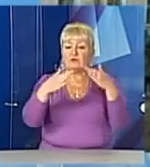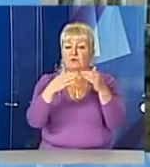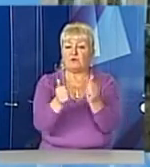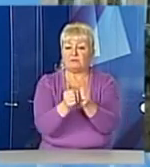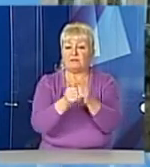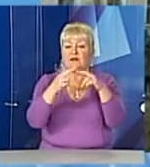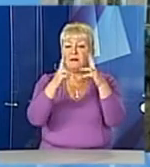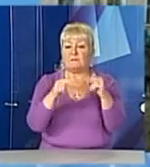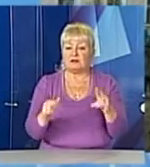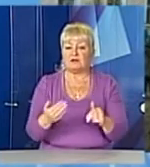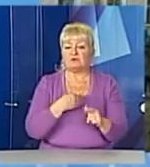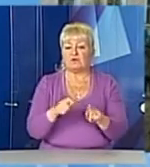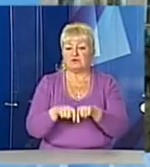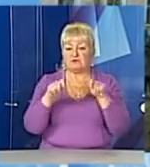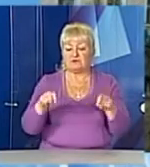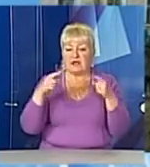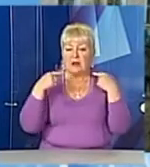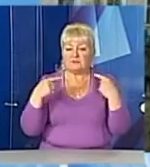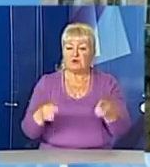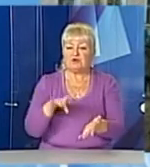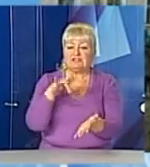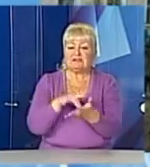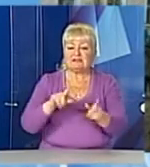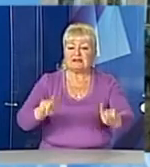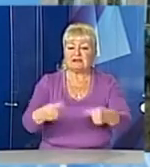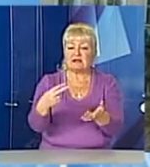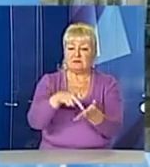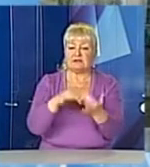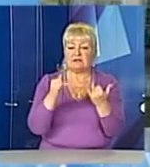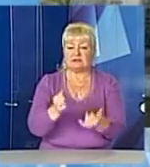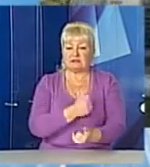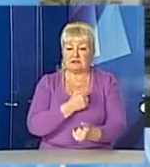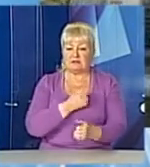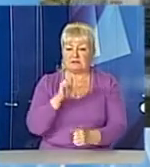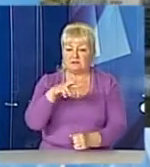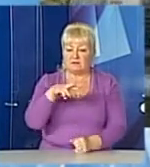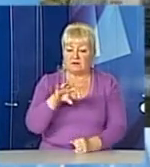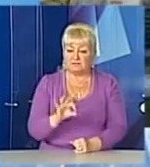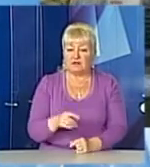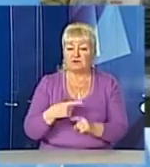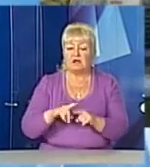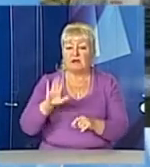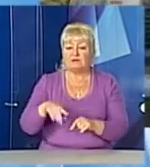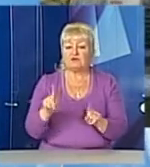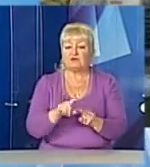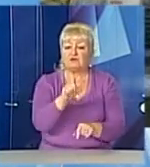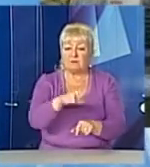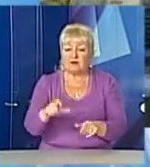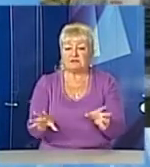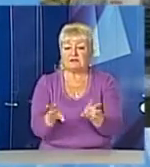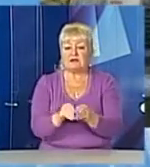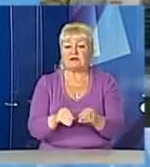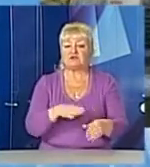палацу вони хочуть відкрити психологічний центр реабілітації для бійців АТО. Все почалося з того, що мешканці разом з громадськими